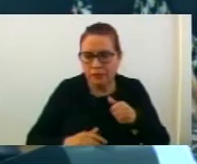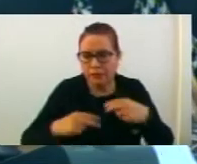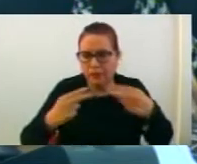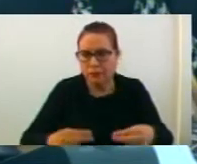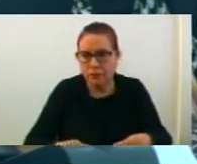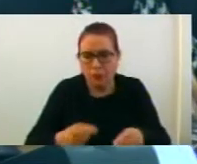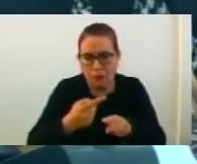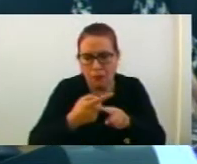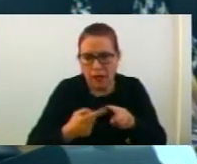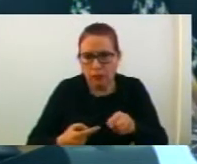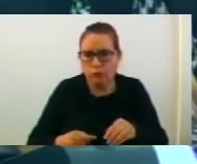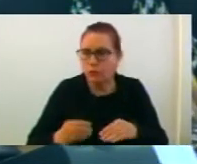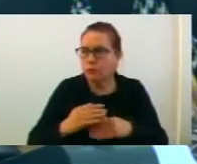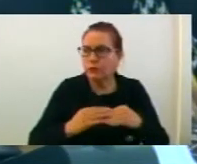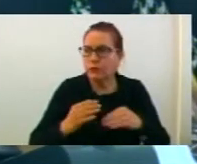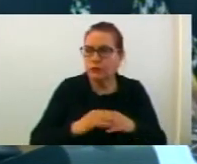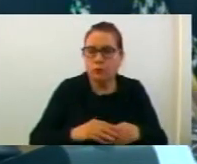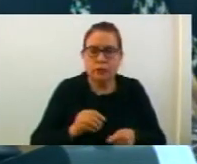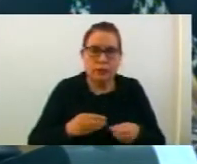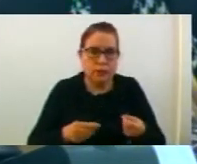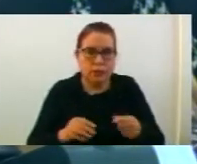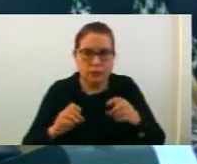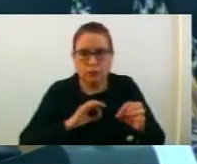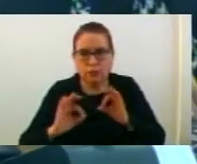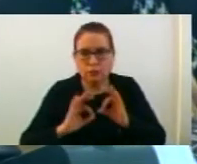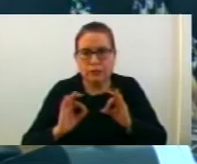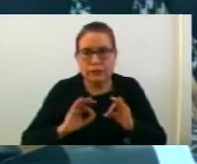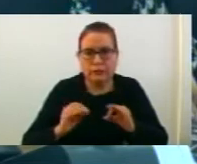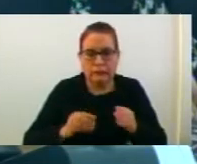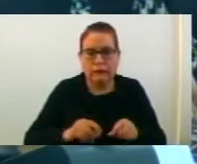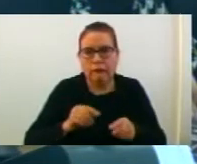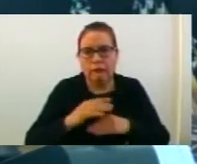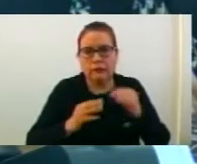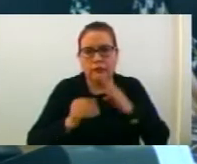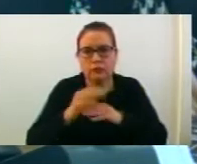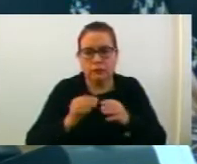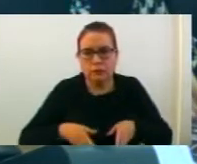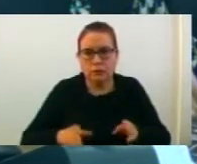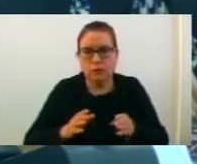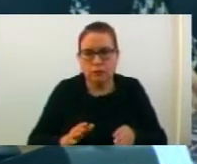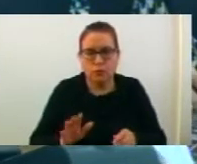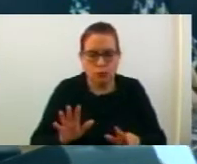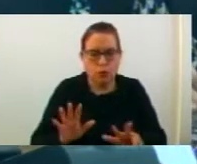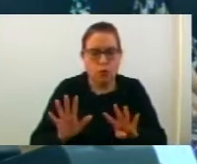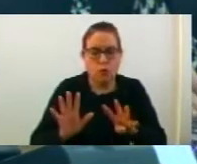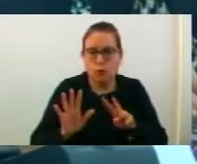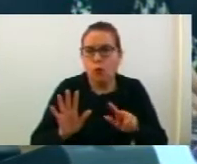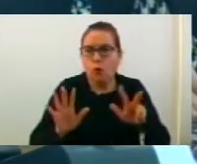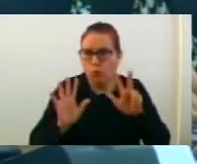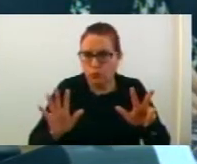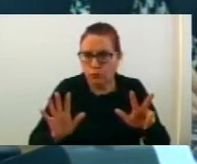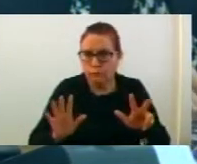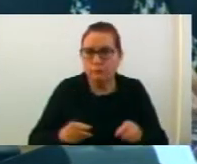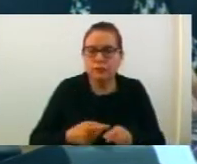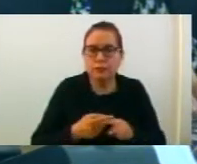ослободување от плакене на Доместок за уредување на градежното земиште во износот 8,5% от утвардени од